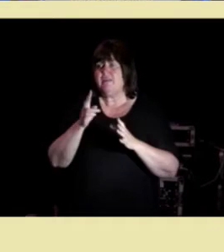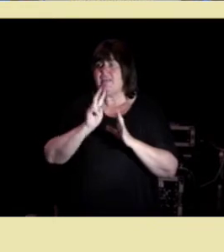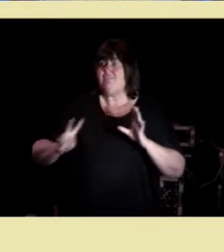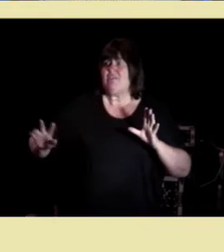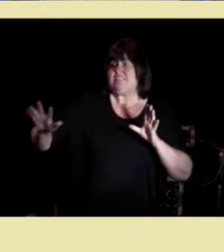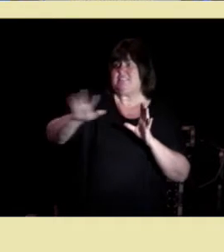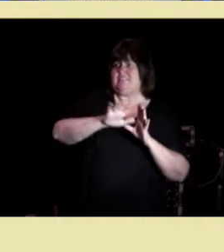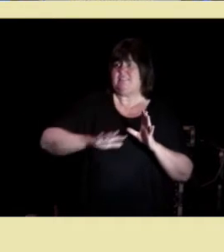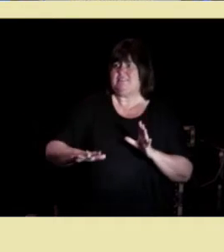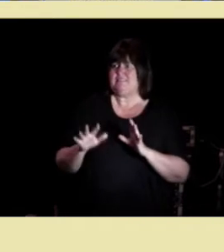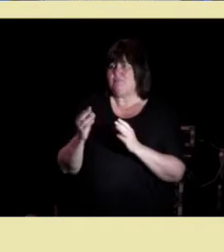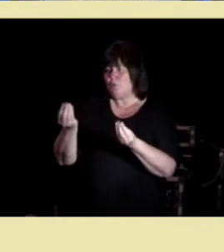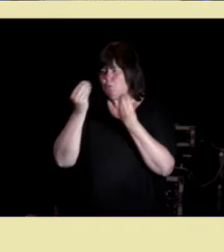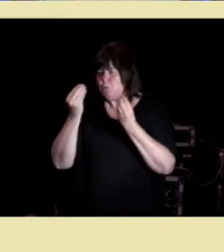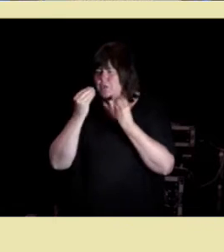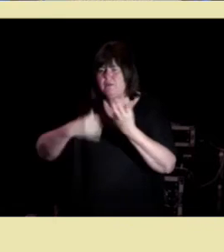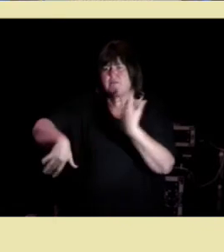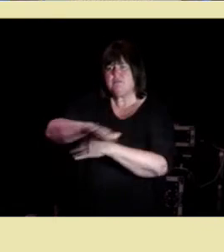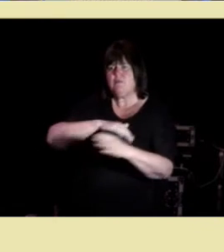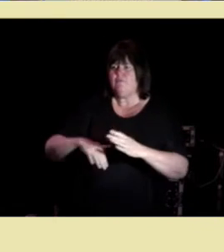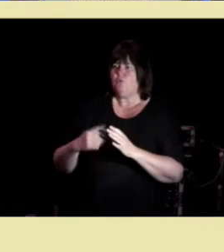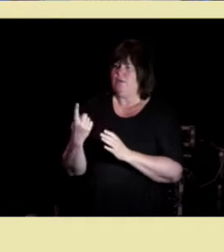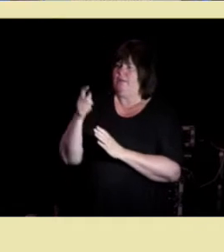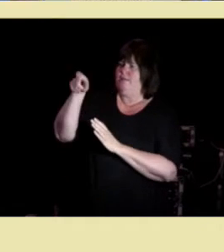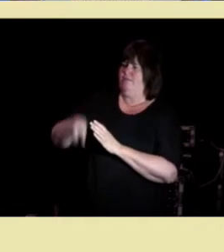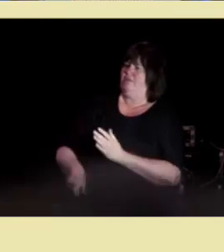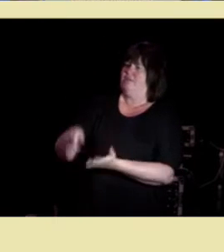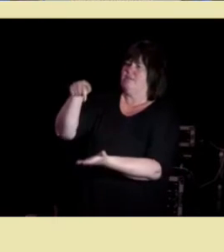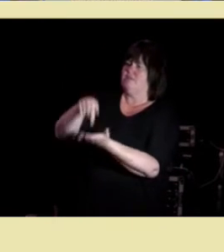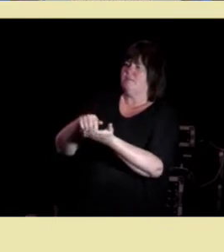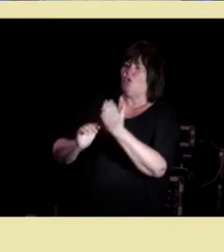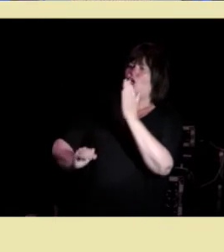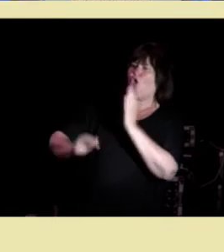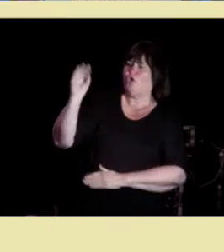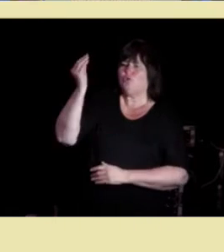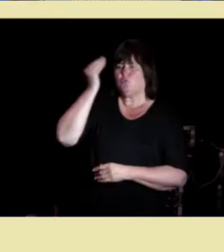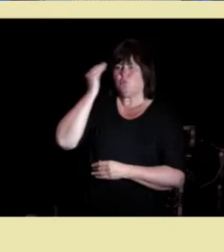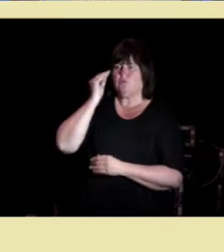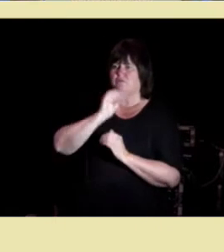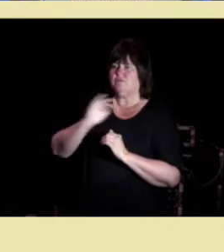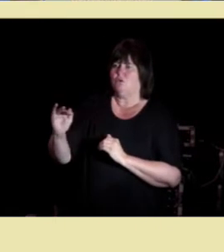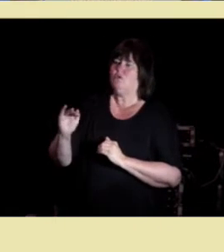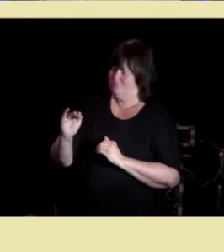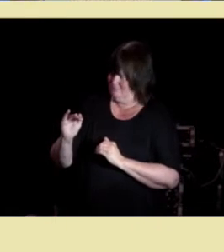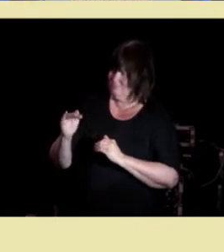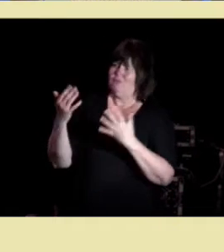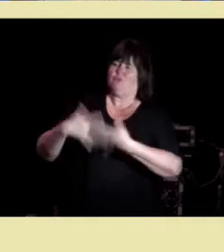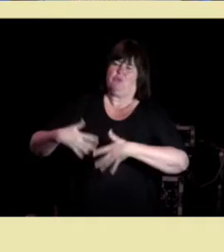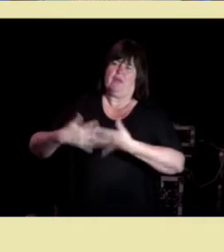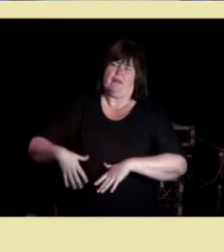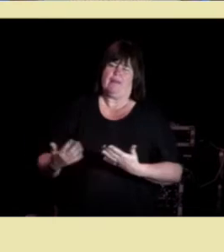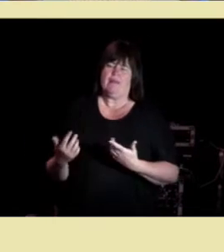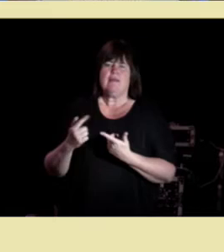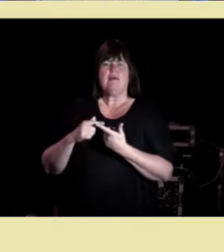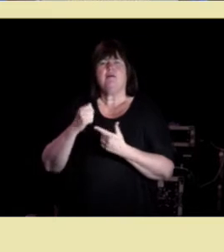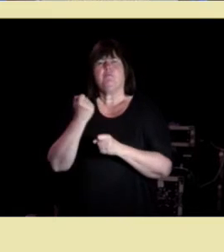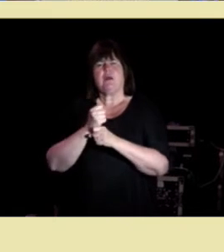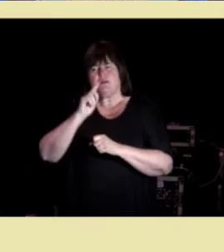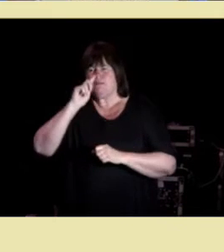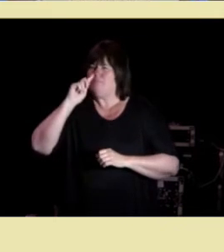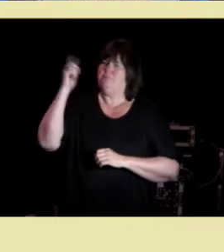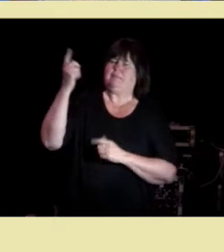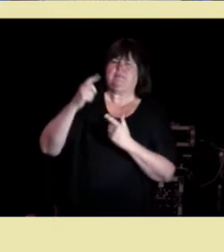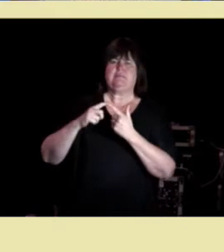samfunn individ i sentrum høyt utdannelsesnivå det virker men kanskje aller mest ligger